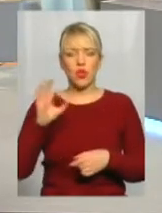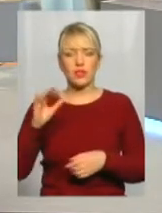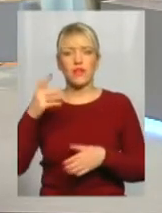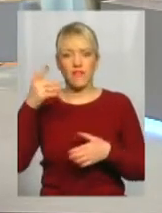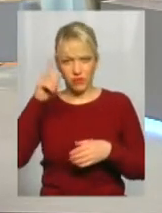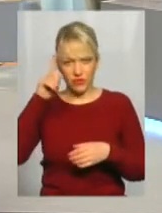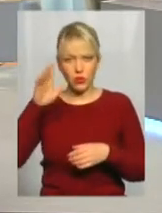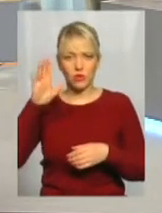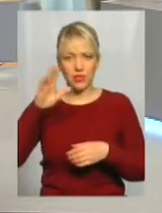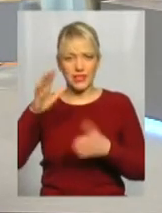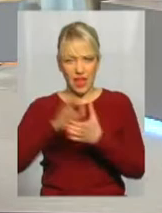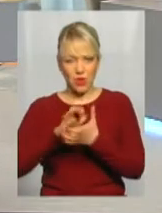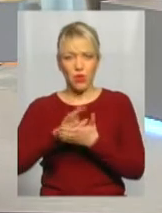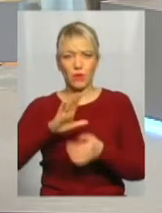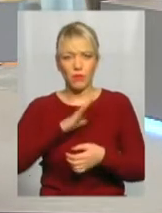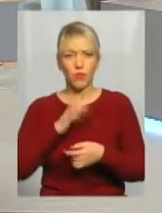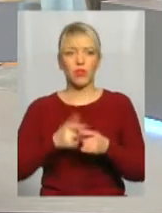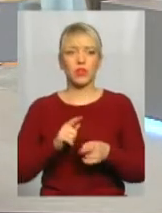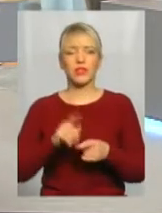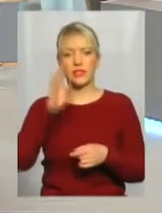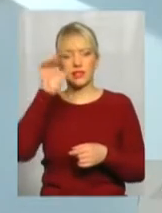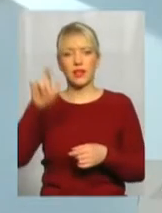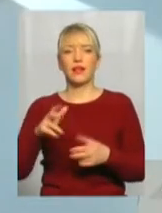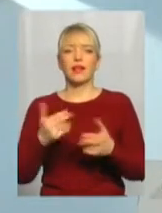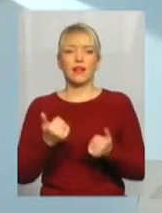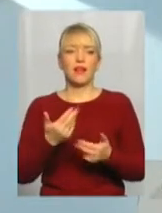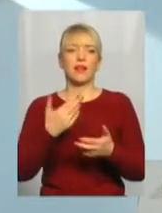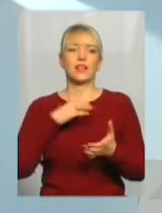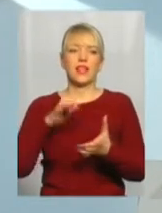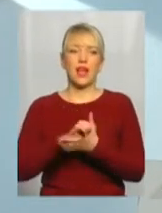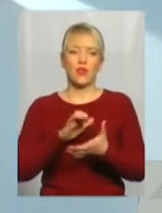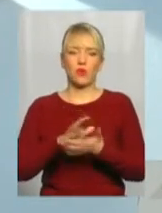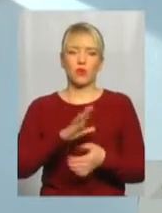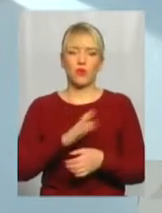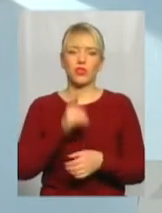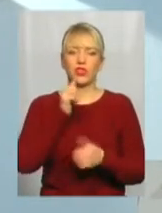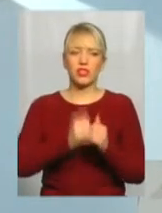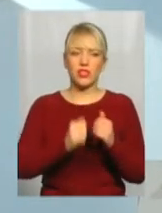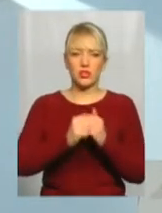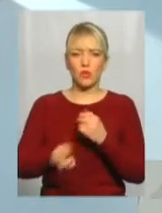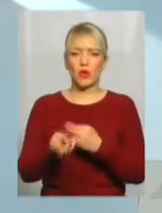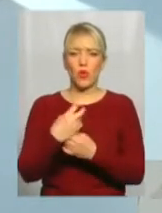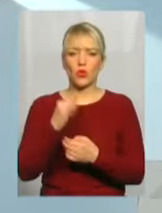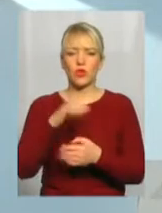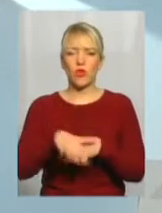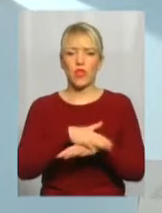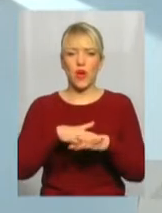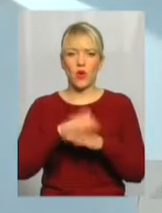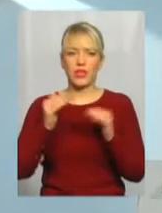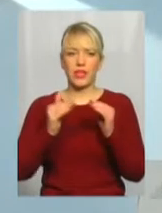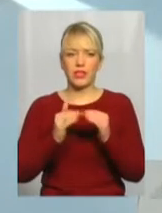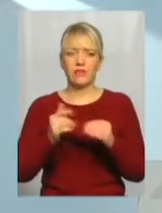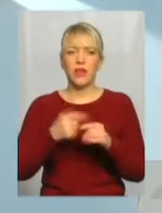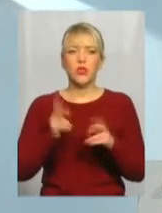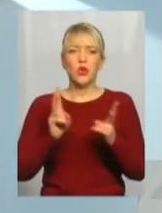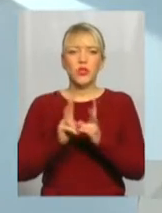Олександром Відоменко? Ой, ми були з ним дуже добре знайомі. Він часто приходив в народний дім, він зустрічався